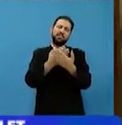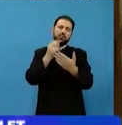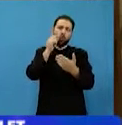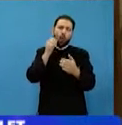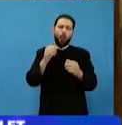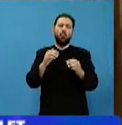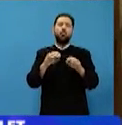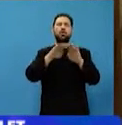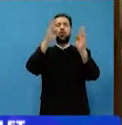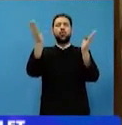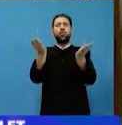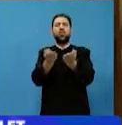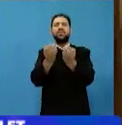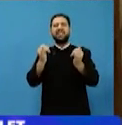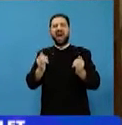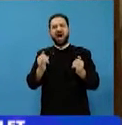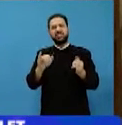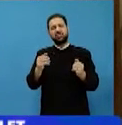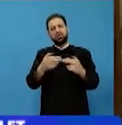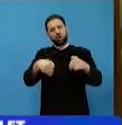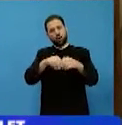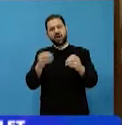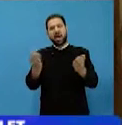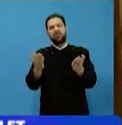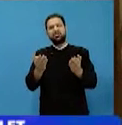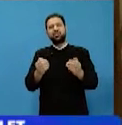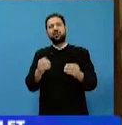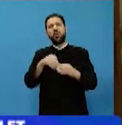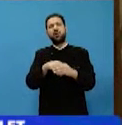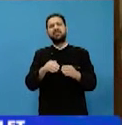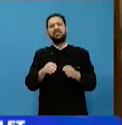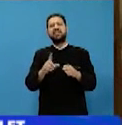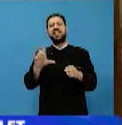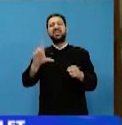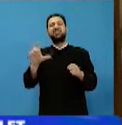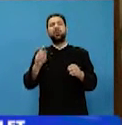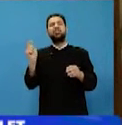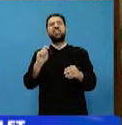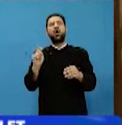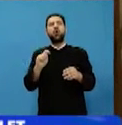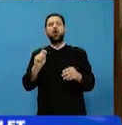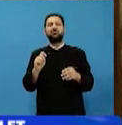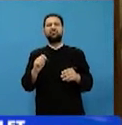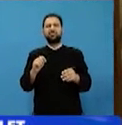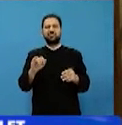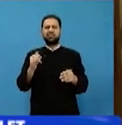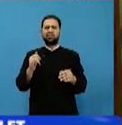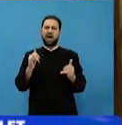noi am citit-o la seminarul teologic a fost acea perioadă când a apărut pe piață și a produs foarte mare